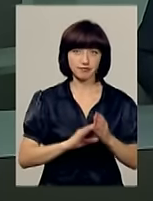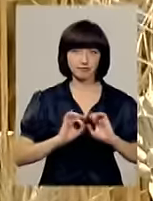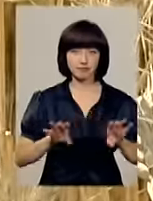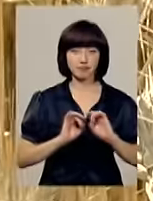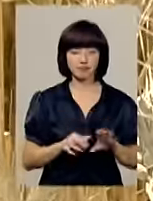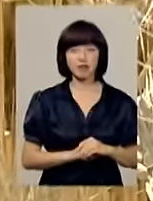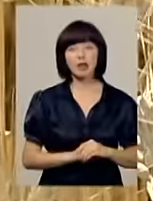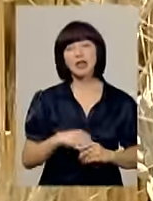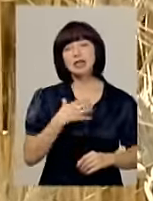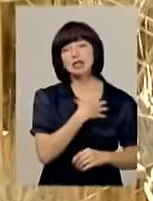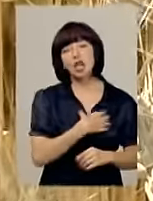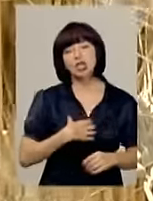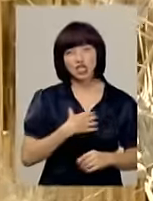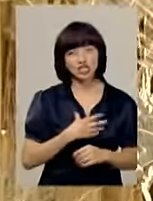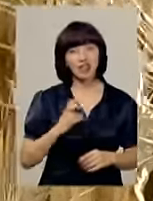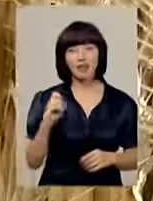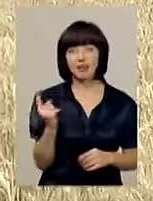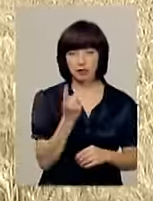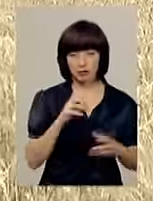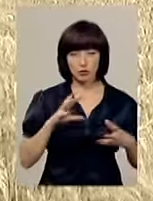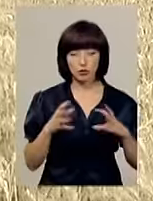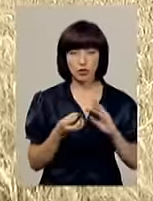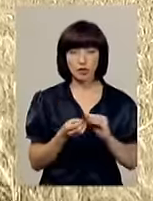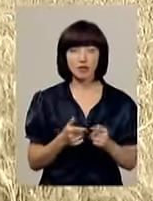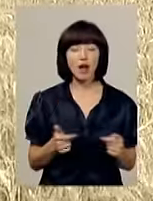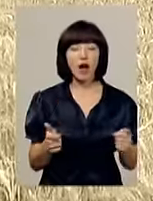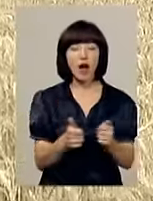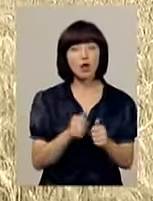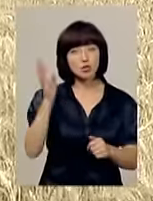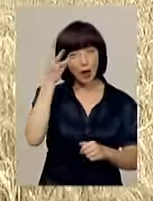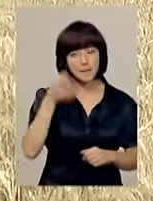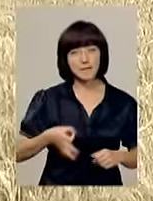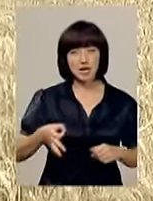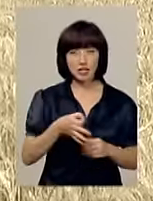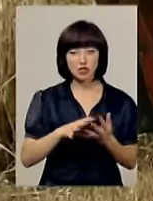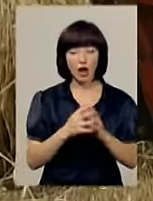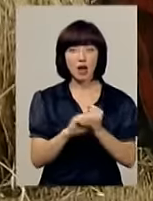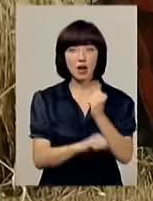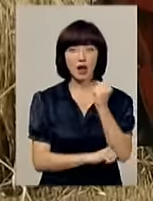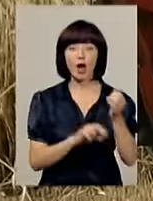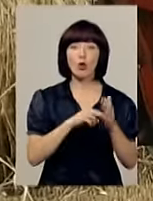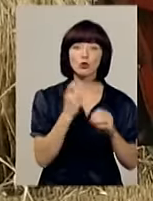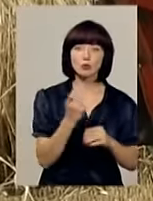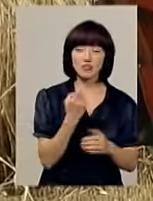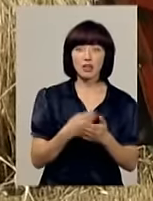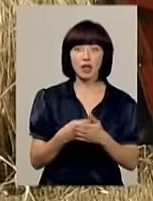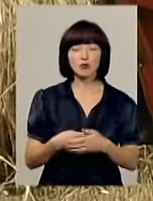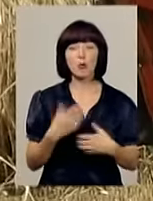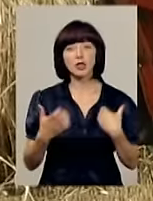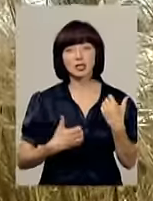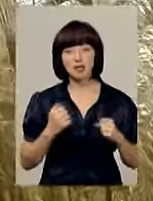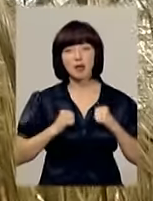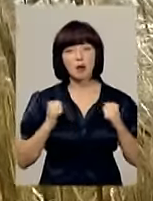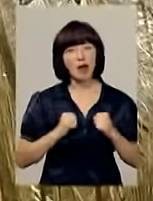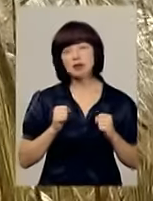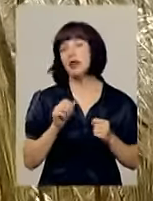Стратегічна і ледь не єдина результативна галузь Хмельниччини – аграрна, попри економічні та фінансові потрясіння, намагається